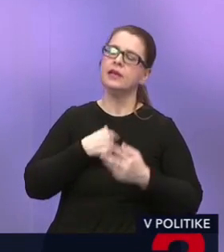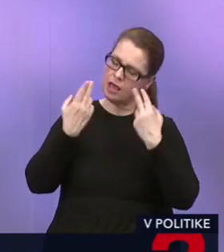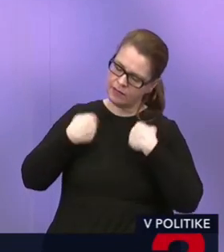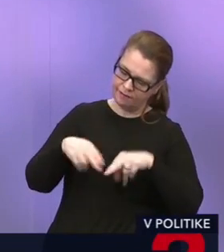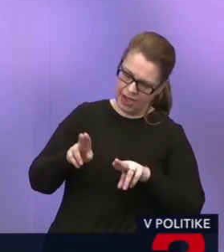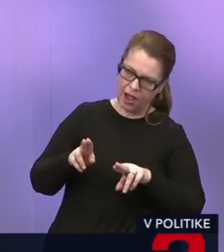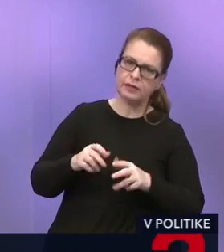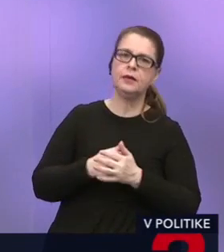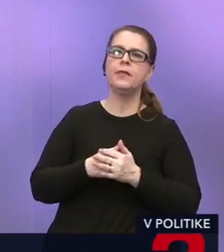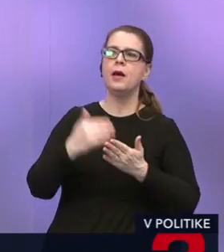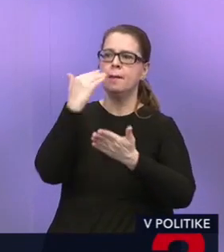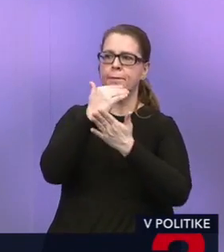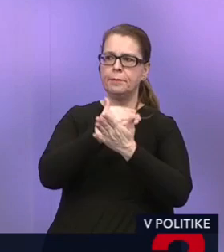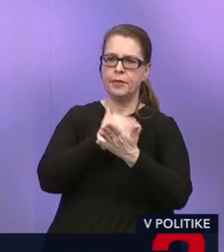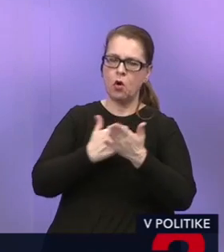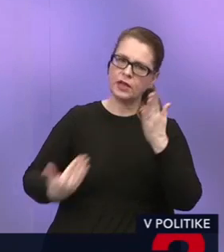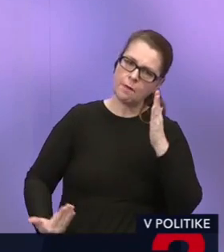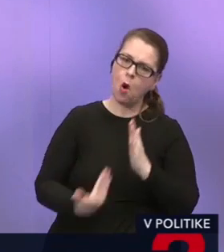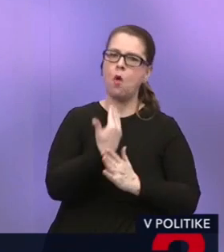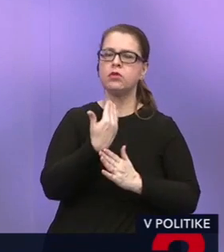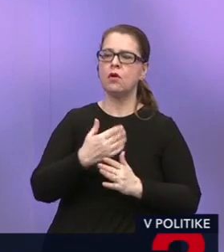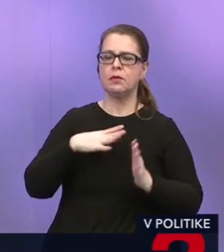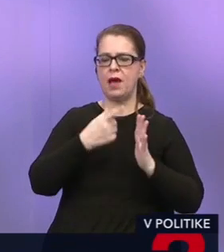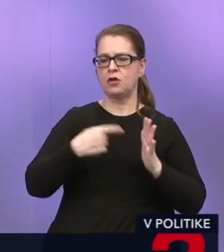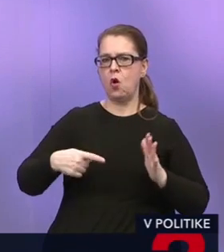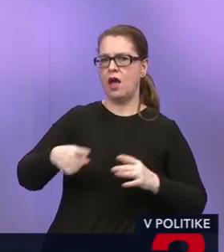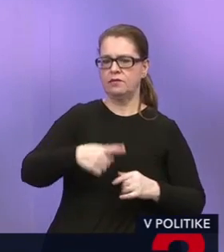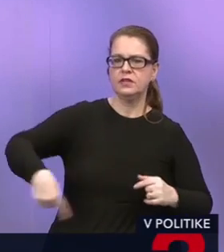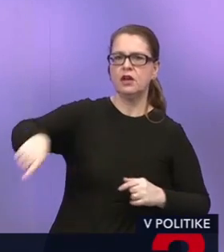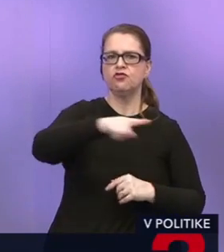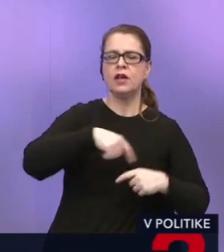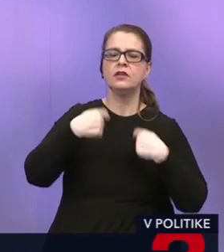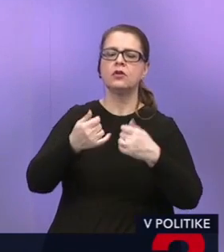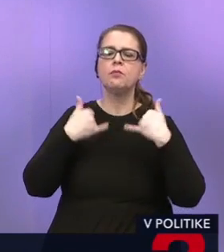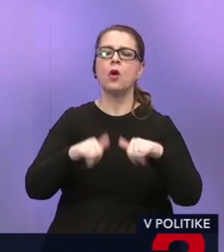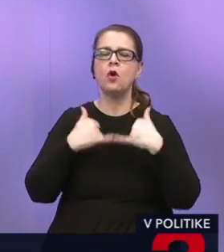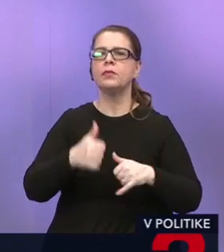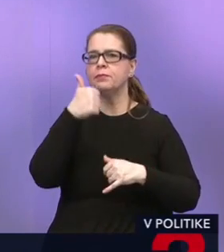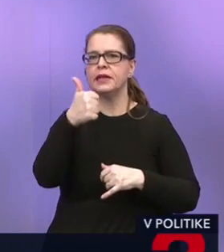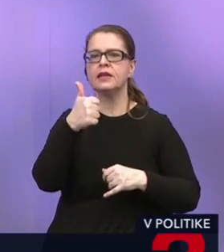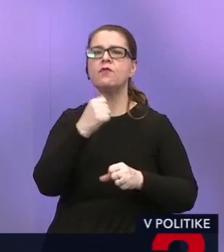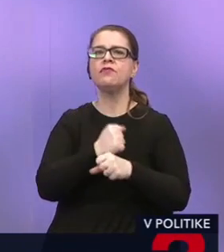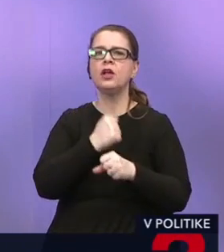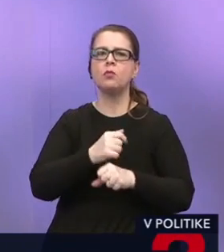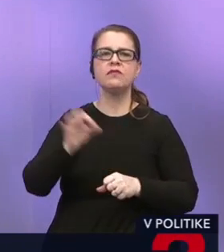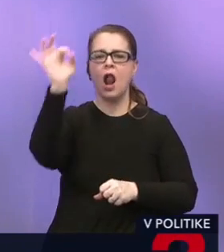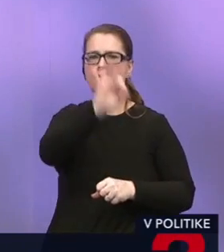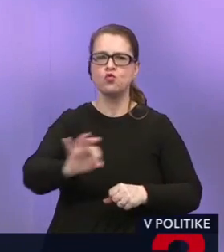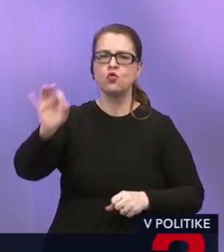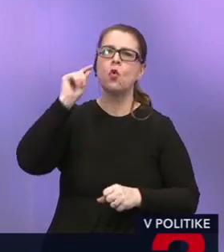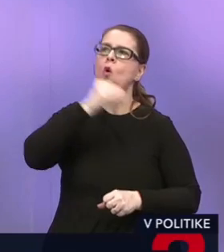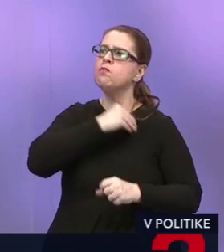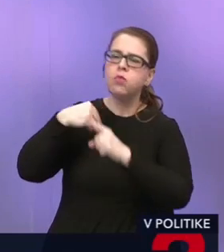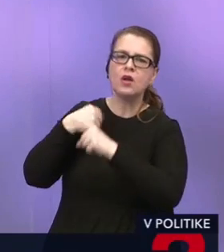sa k tomu, kde ste, pán Kolár, vyhlasovali celá vaša strana, dostali polnohospodári, prvovýrobci a veľkú nulu. Zatiaľ, čo Poliaci, Maďari,